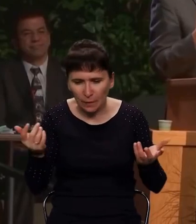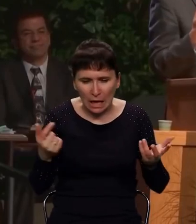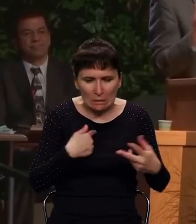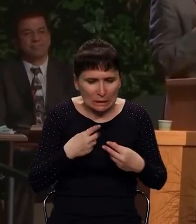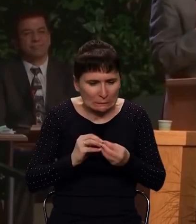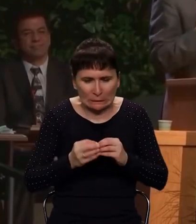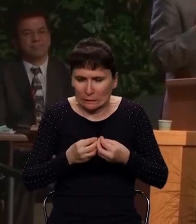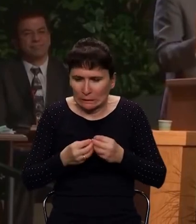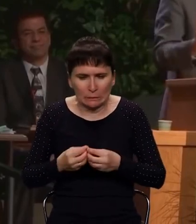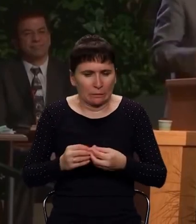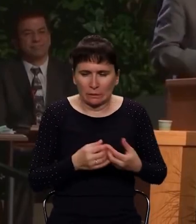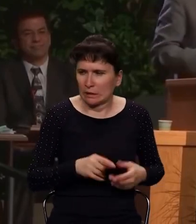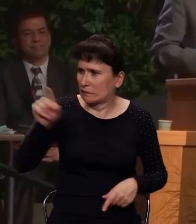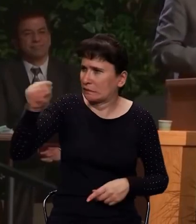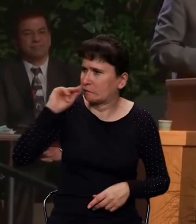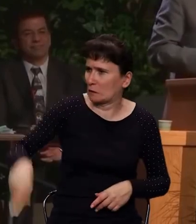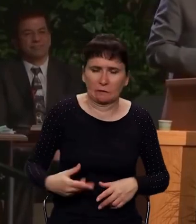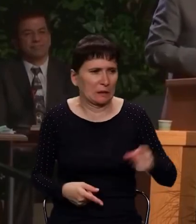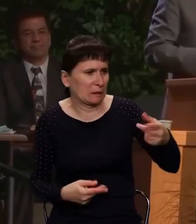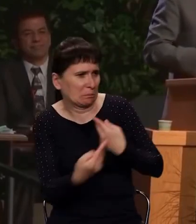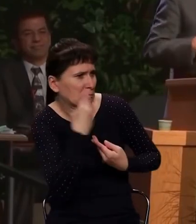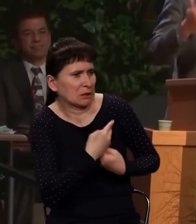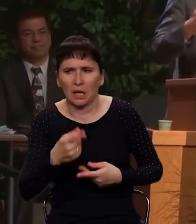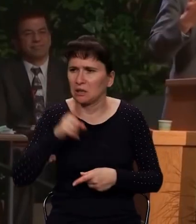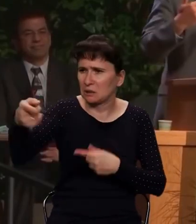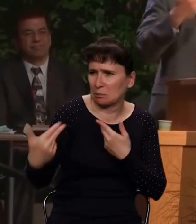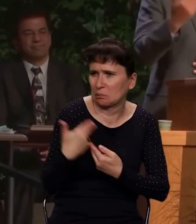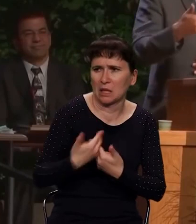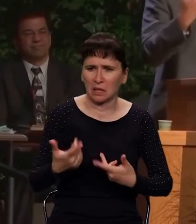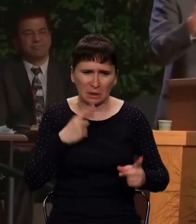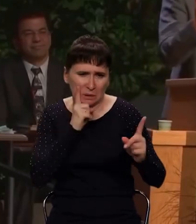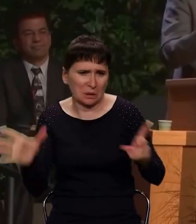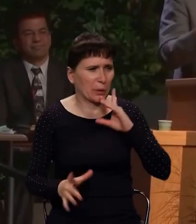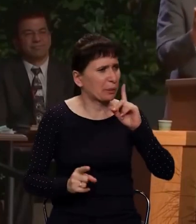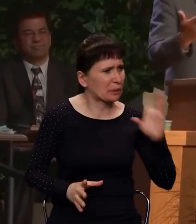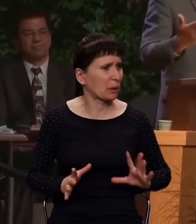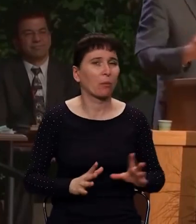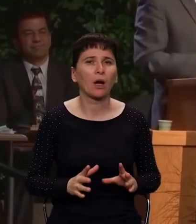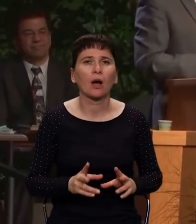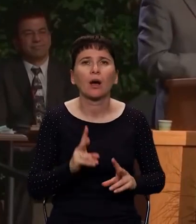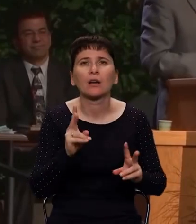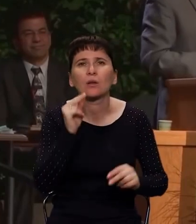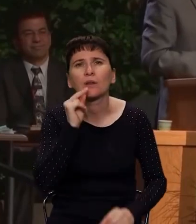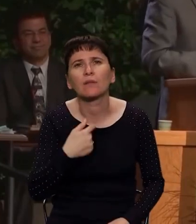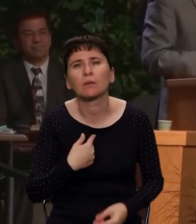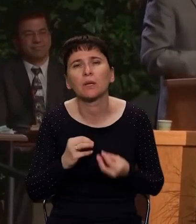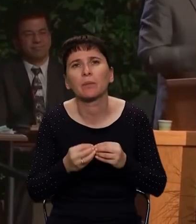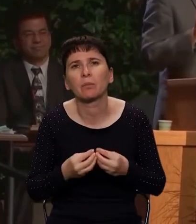винят не себя, кого-нибудь другого, скажите, в том, что происходит в вашей жизни, кто виноват?